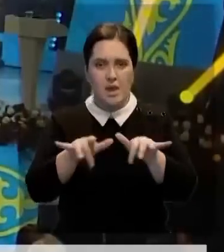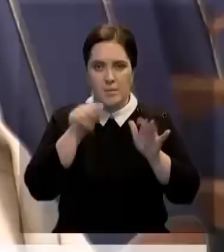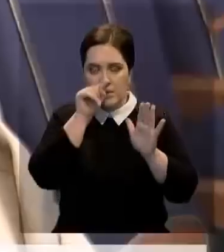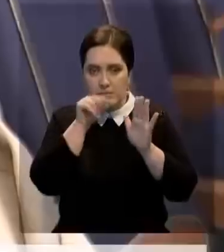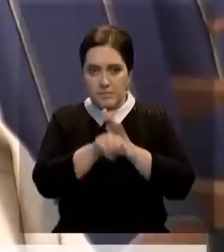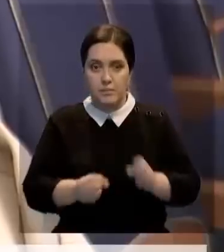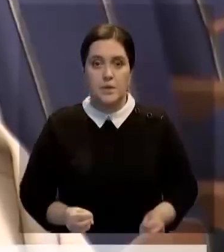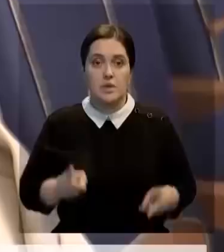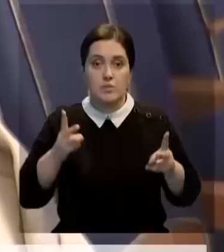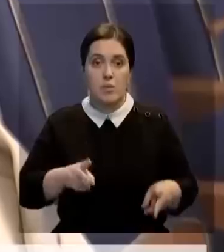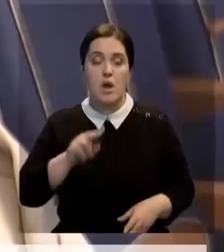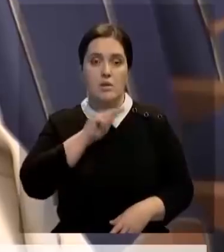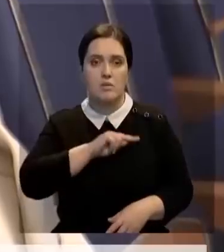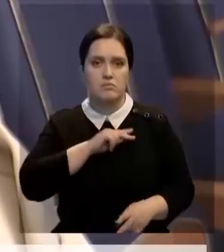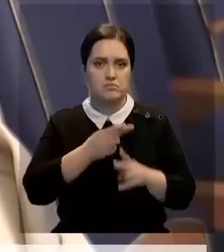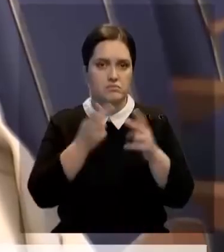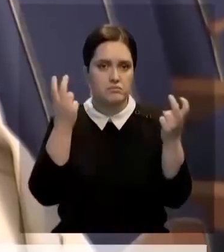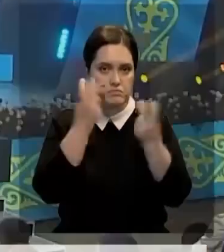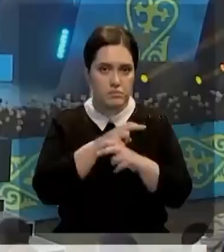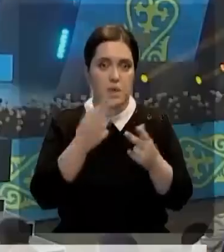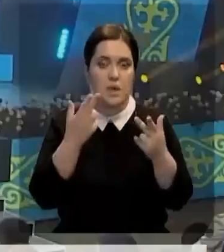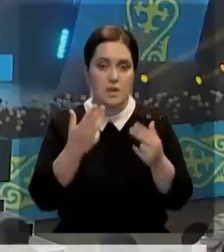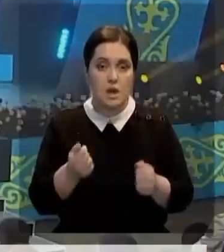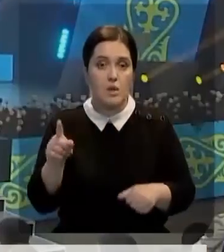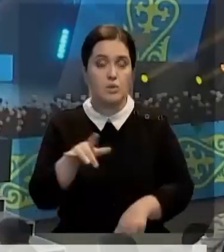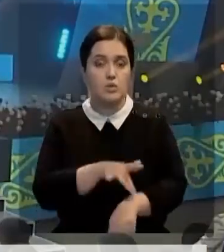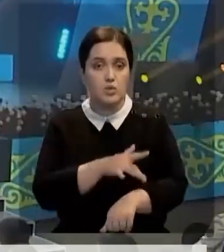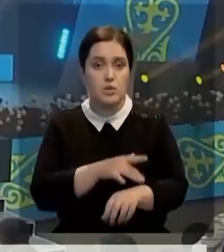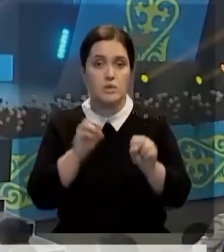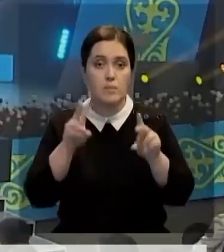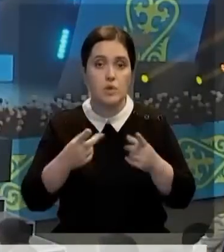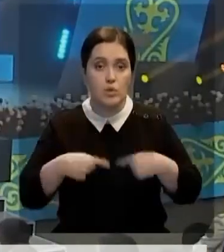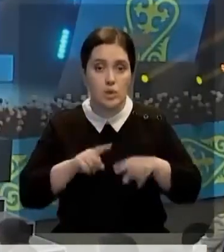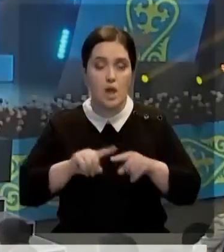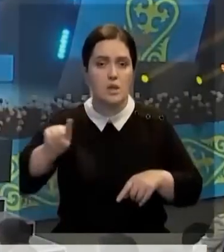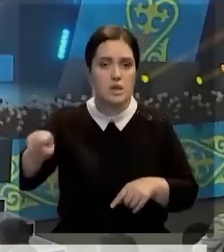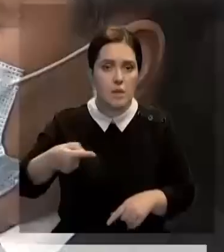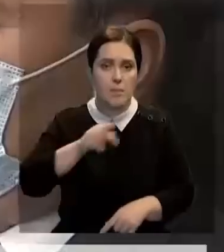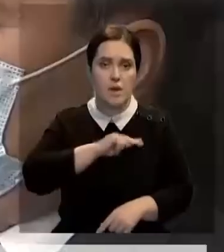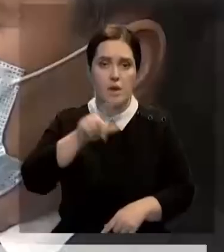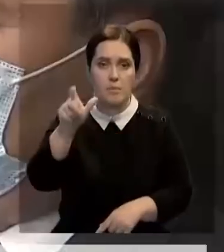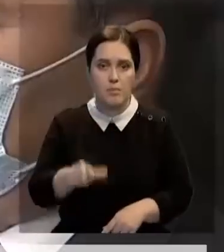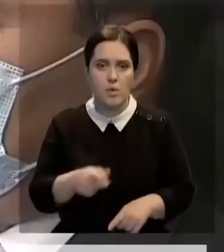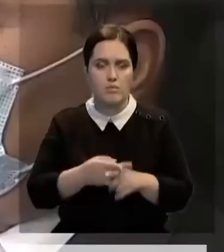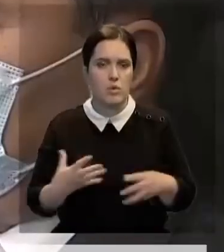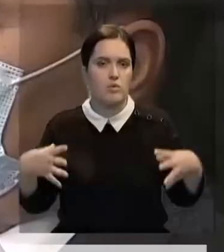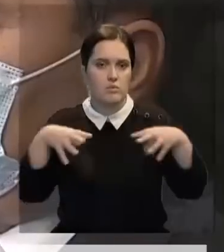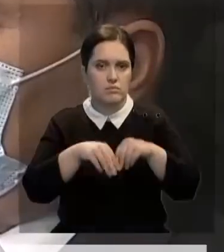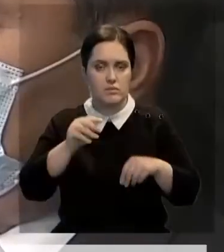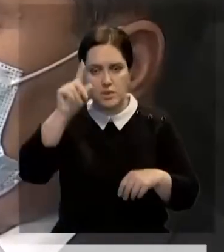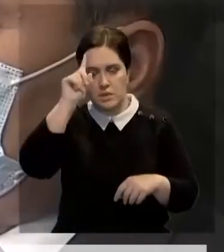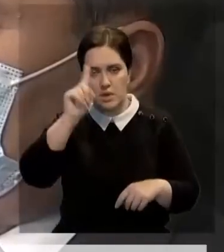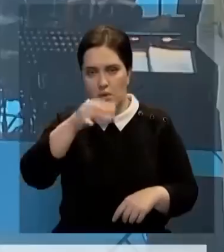такая работа не всегда на виду, сказал президент. Он отметил, что служба в спецорганах требует от сотрудников универсальных знаний.